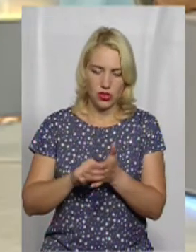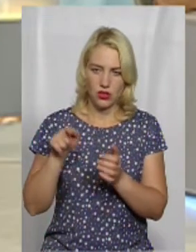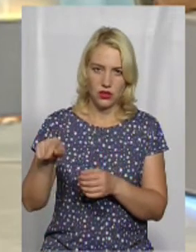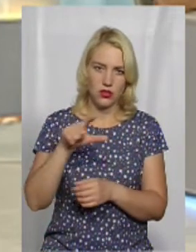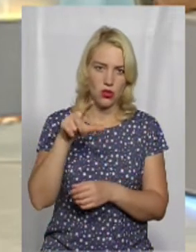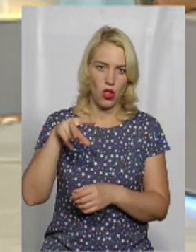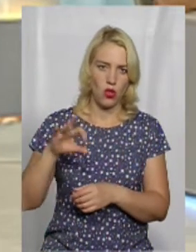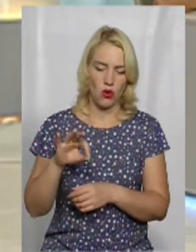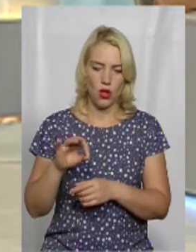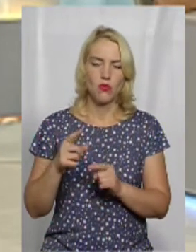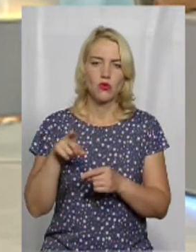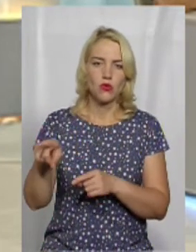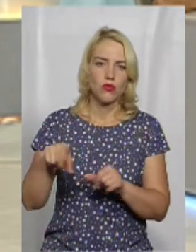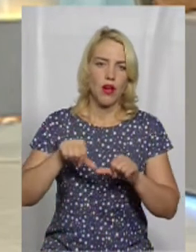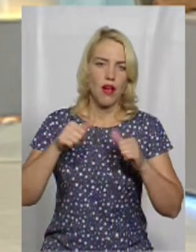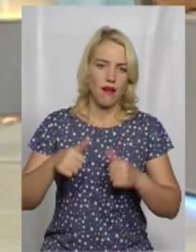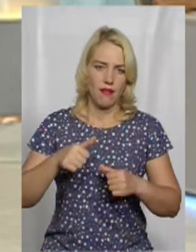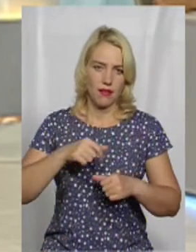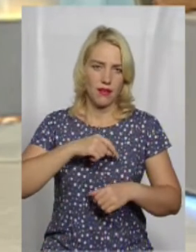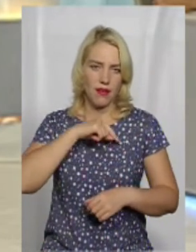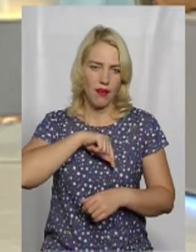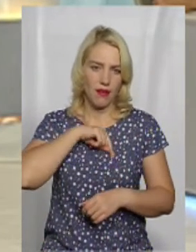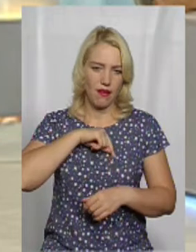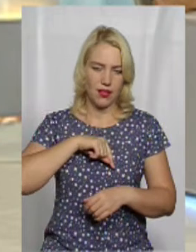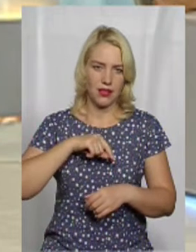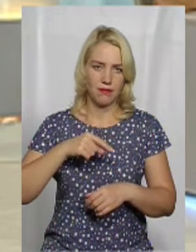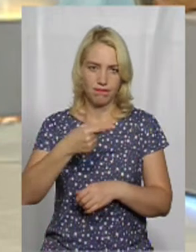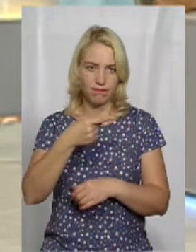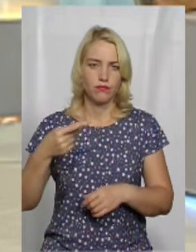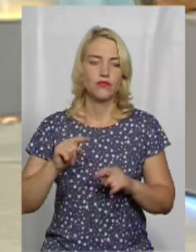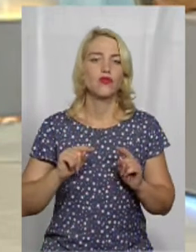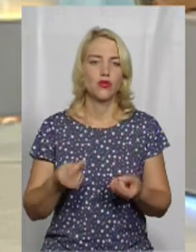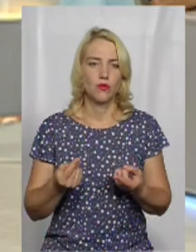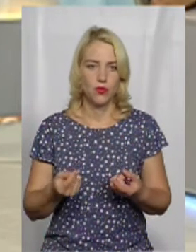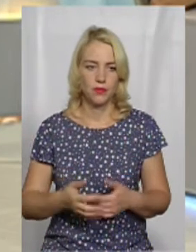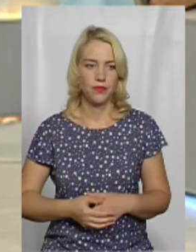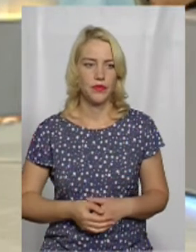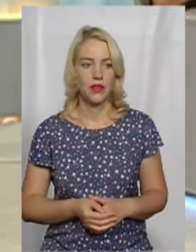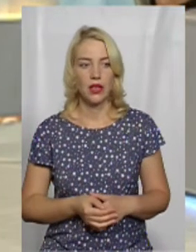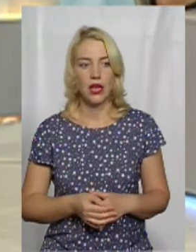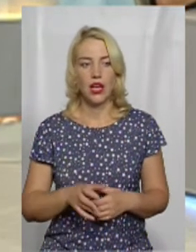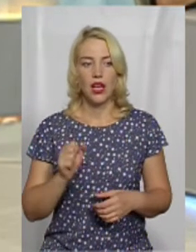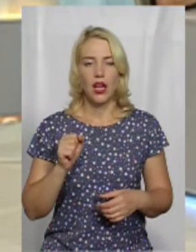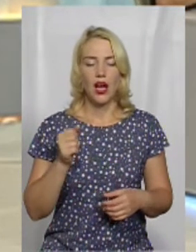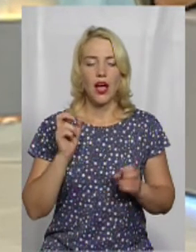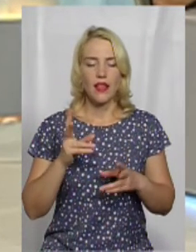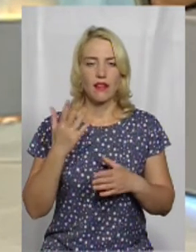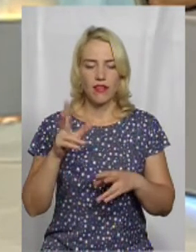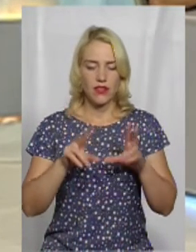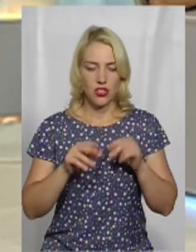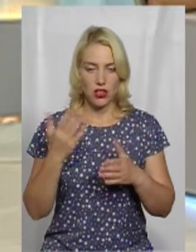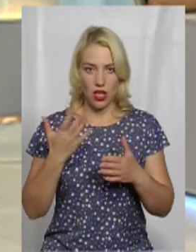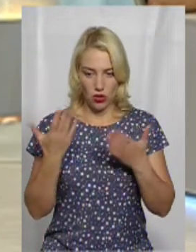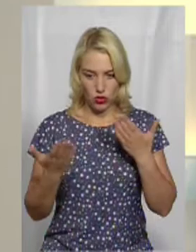щоб у людини характер сформувався внаслідок все-таки чогось, а не просто вона зла, тому що зла. А як Ви вважаєте, ось, якщо фільм буде зняти у